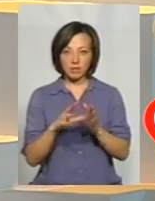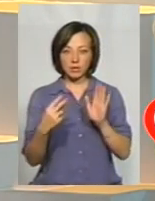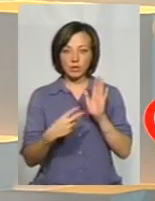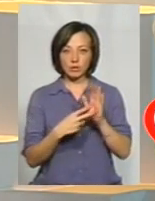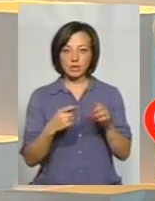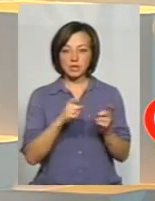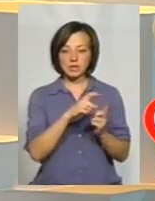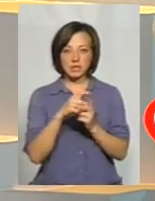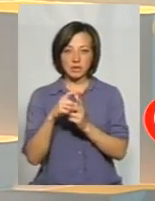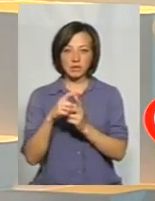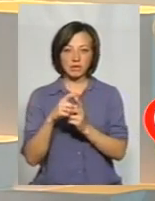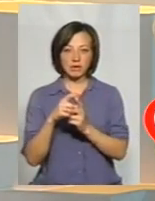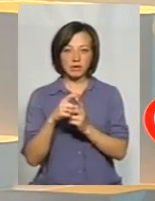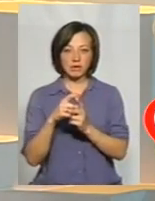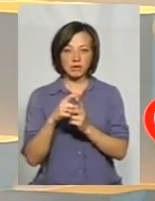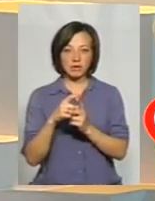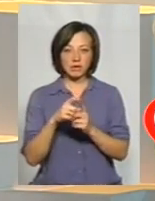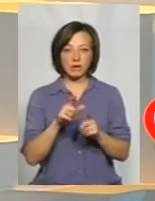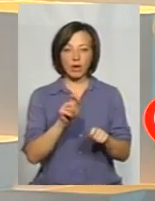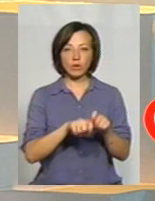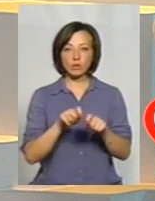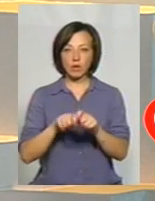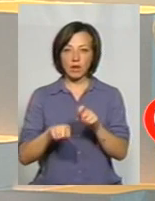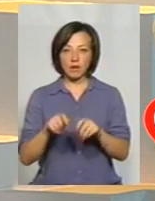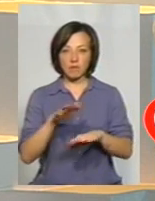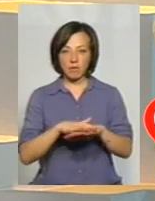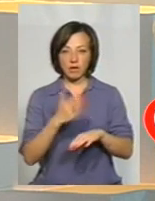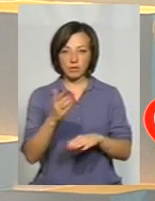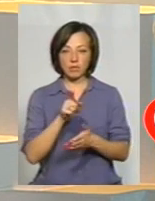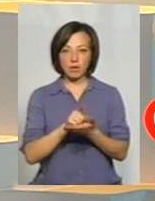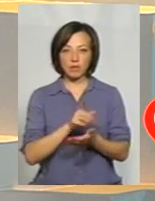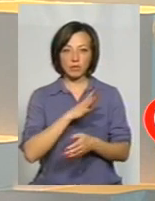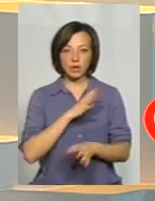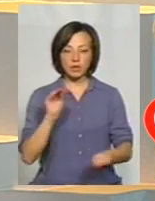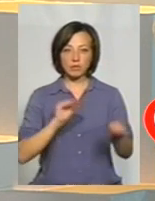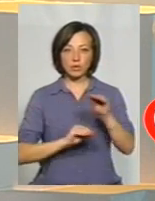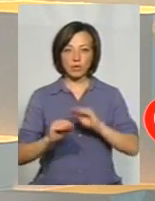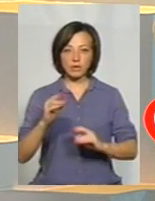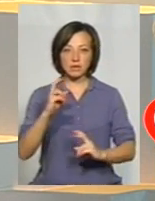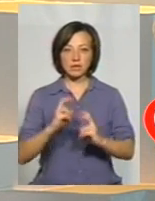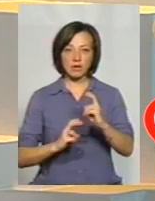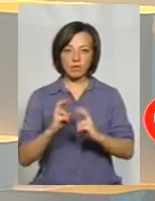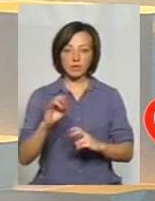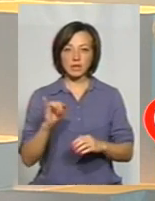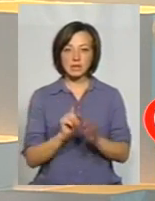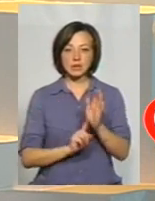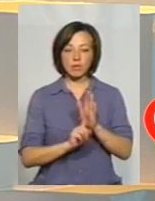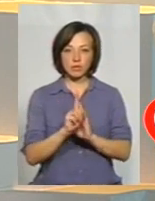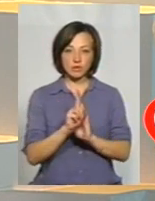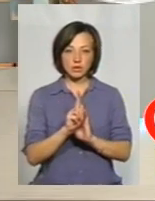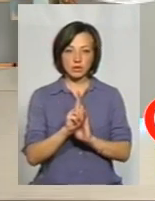слів контрольорів банка, має бути змонтований завод і запущений